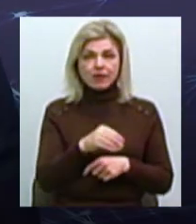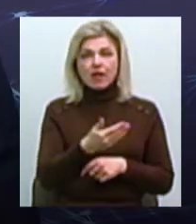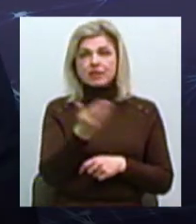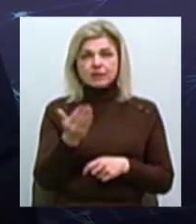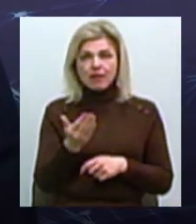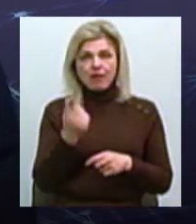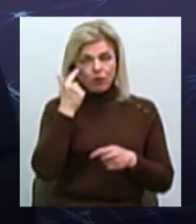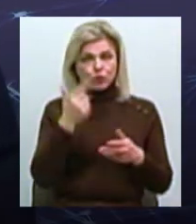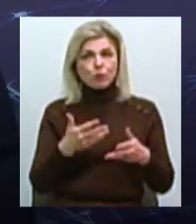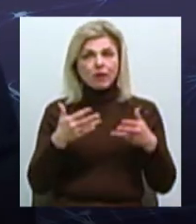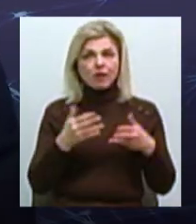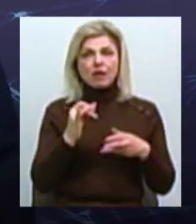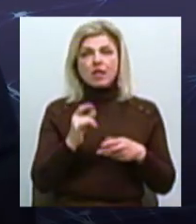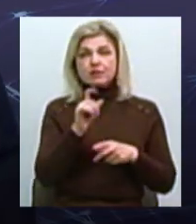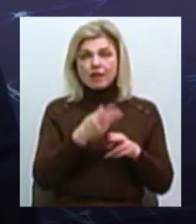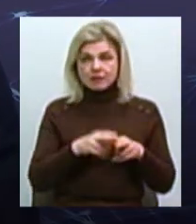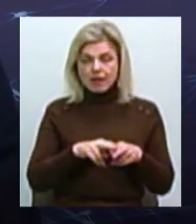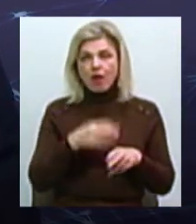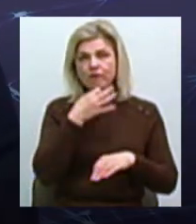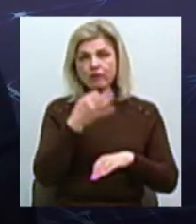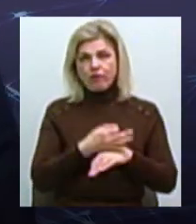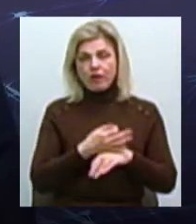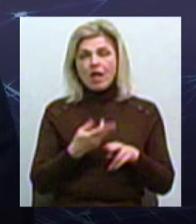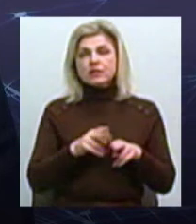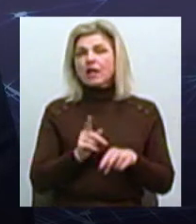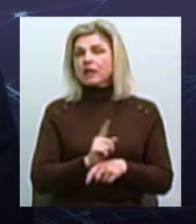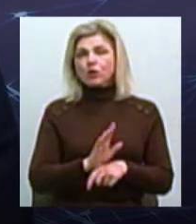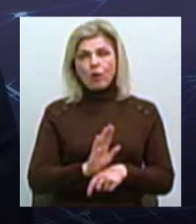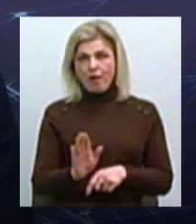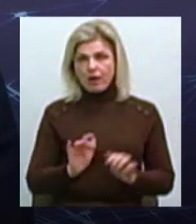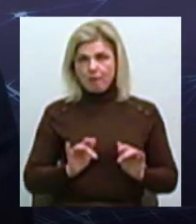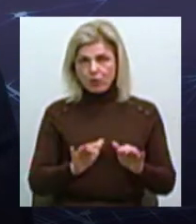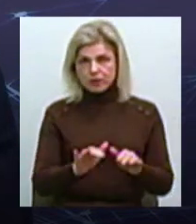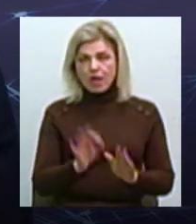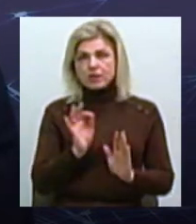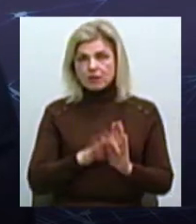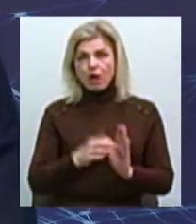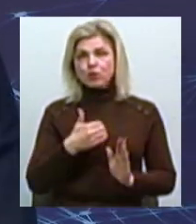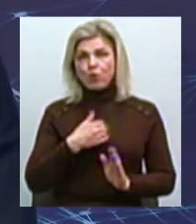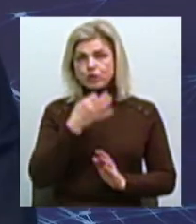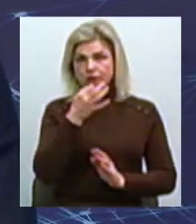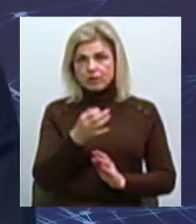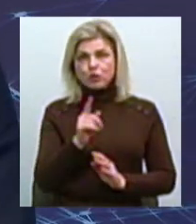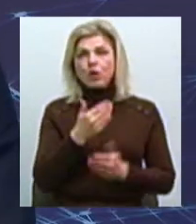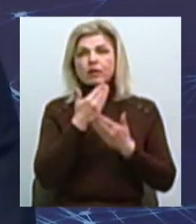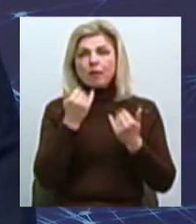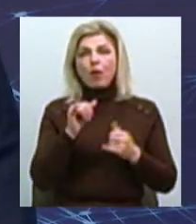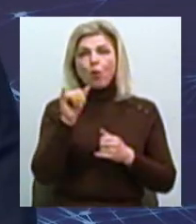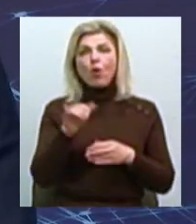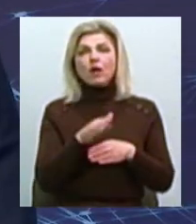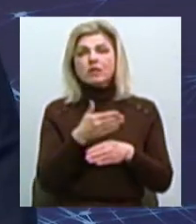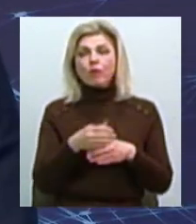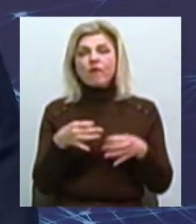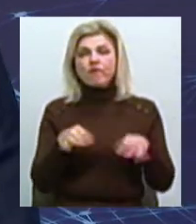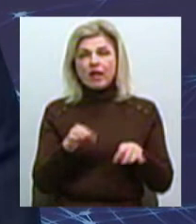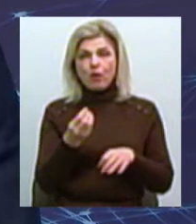І вони беруть на це відповідальність Взагалі-то це ненормальний процес, одразу хочу зазначити Оскільки немає у розпорядників вільних